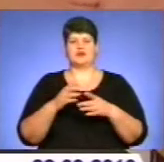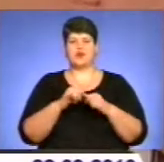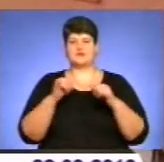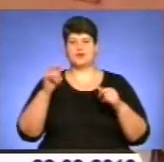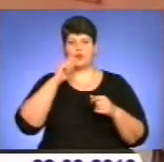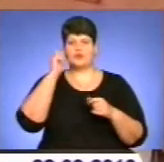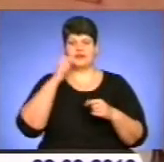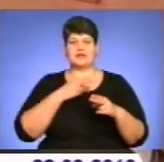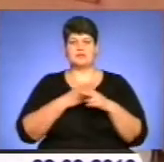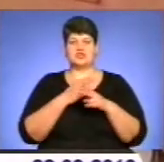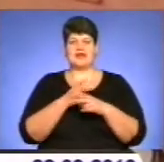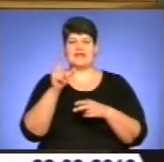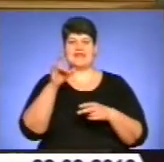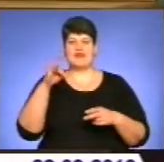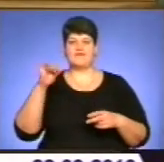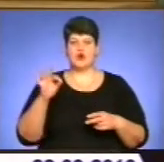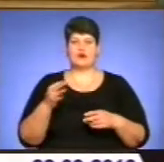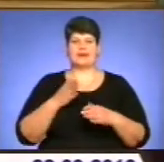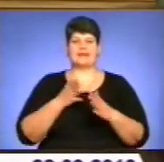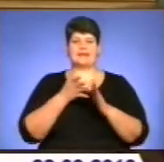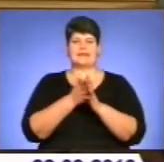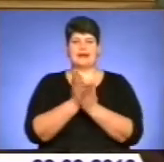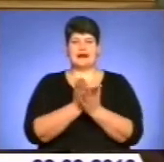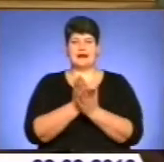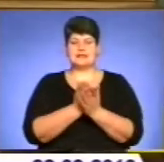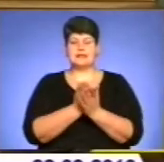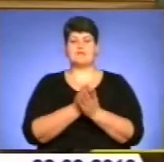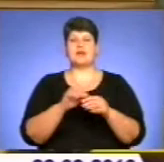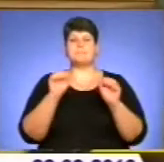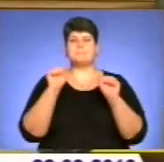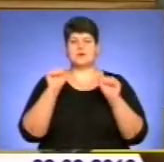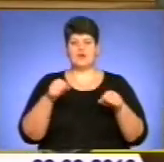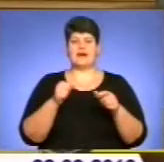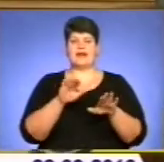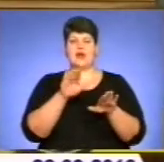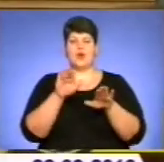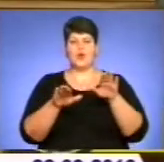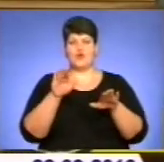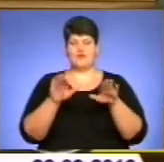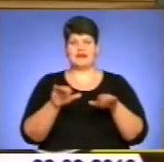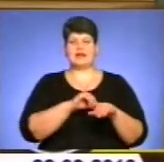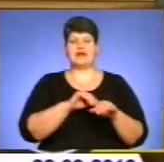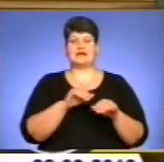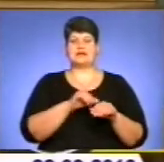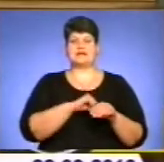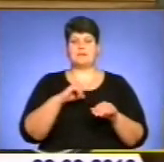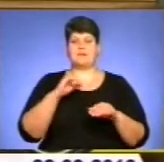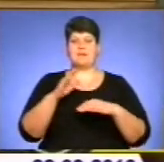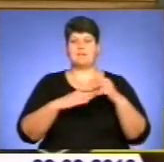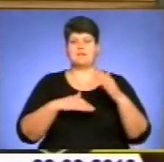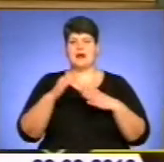також заважає євроінтеграції. Правове регулювання та сама практика місцевого самоврядування не